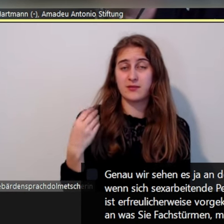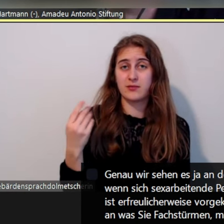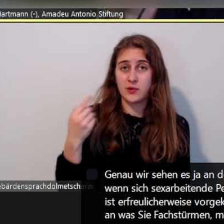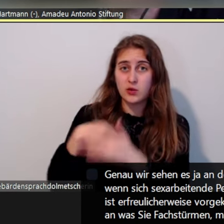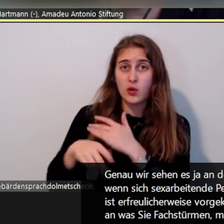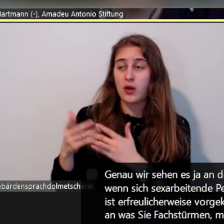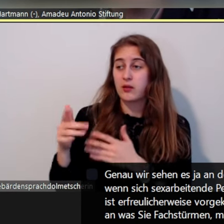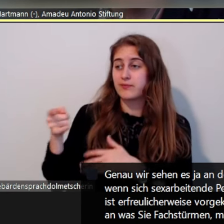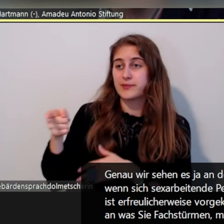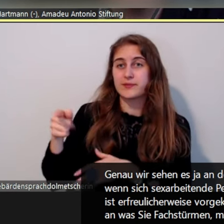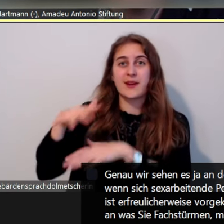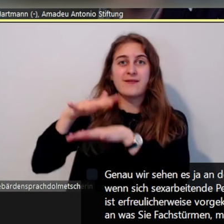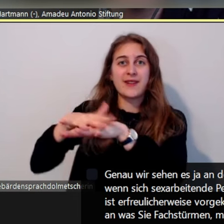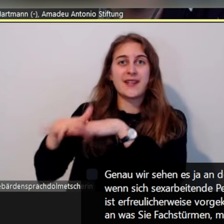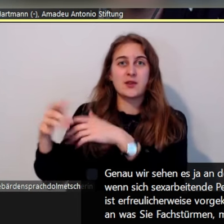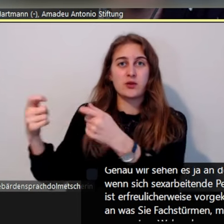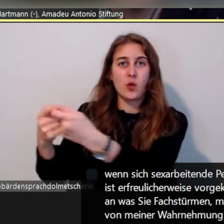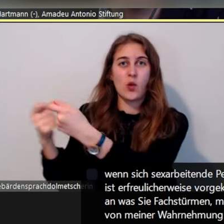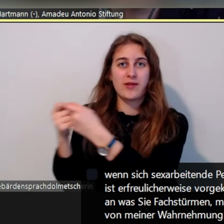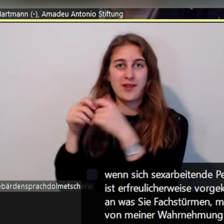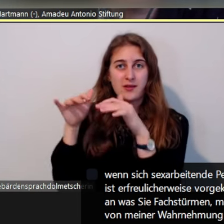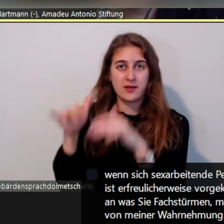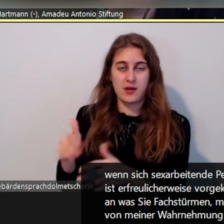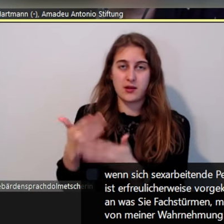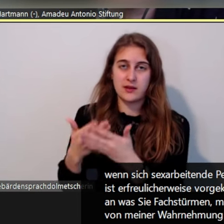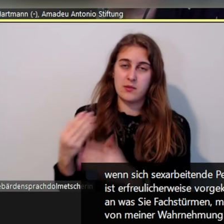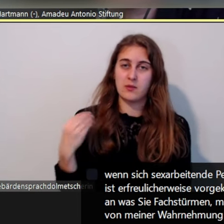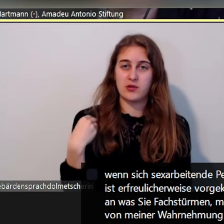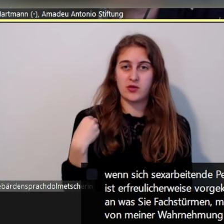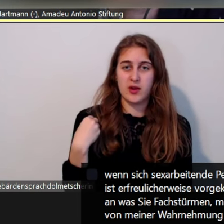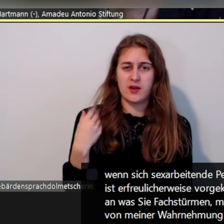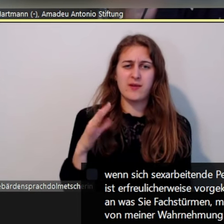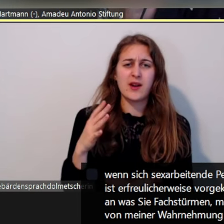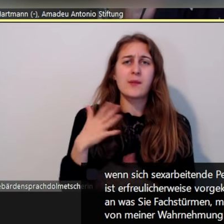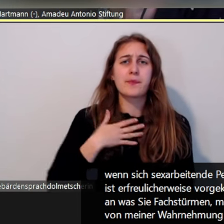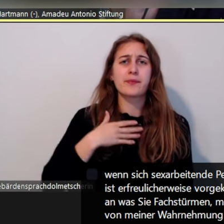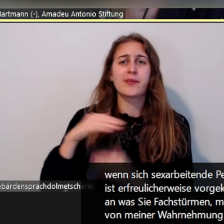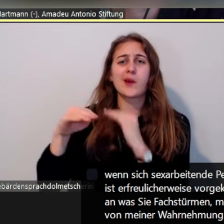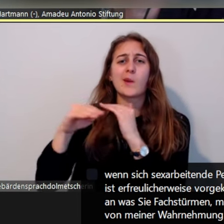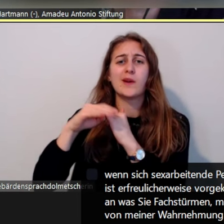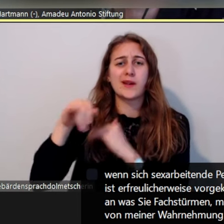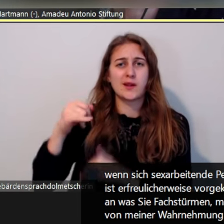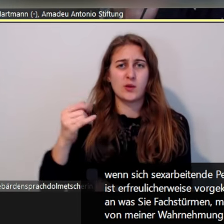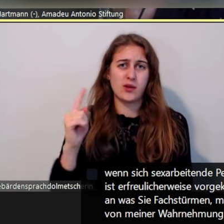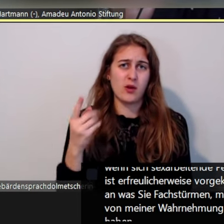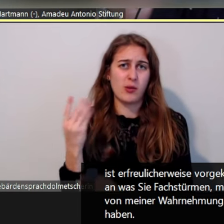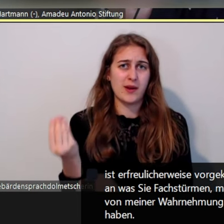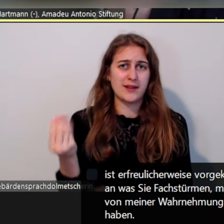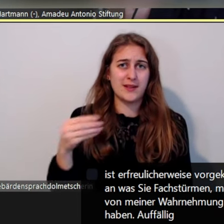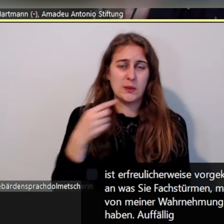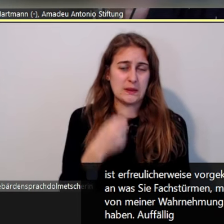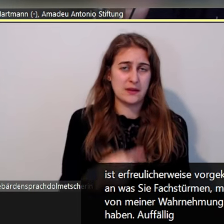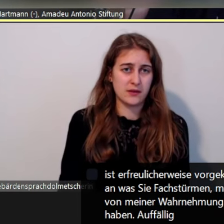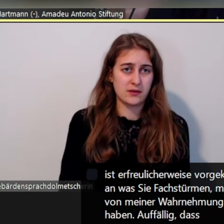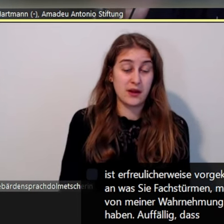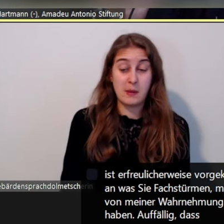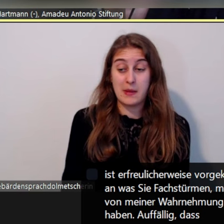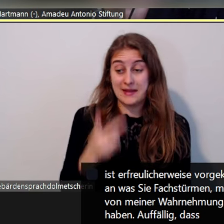von meiner Wahrnehmung her, das können vielleicht meine Kolleginnen auch noch mal ergänzen, die sich die Daten angeguckt haben, auffällig,